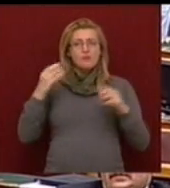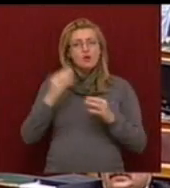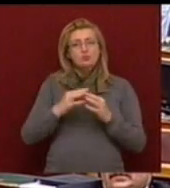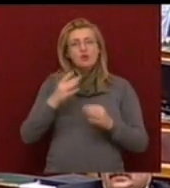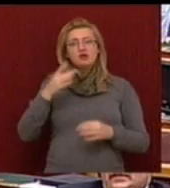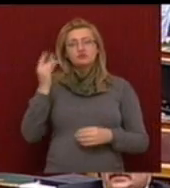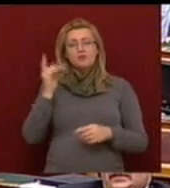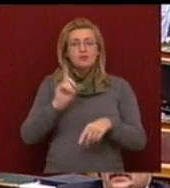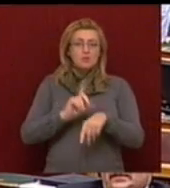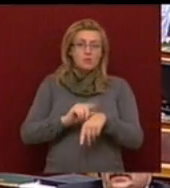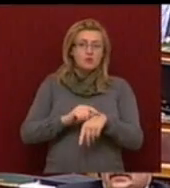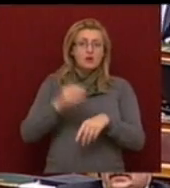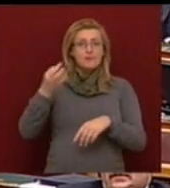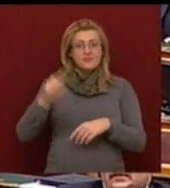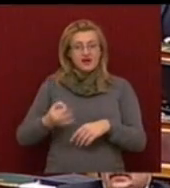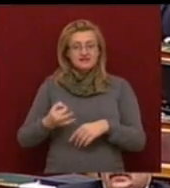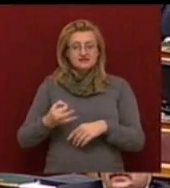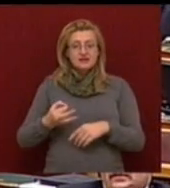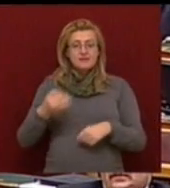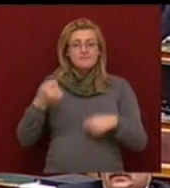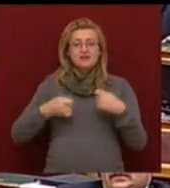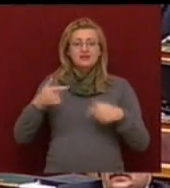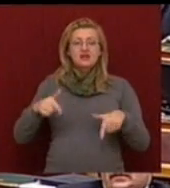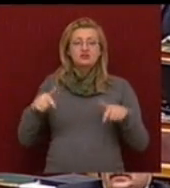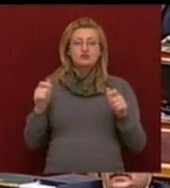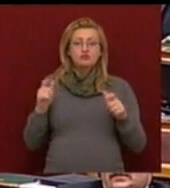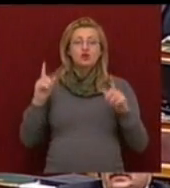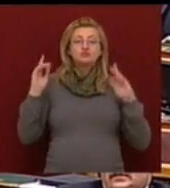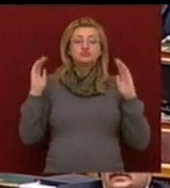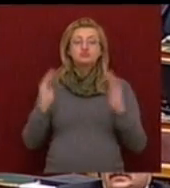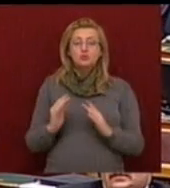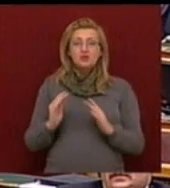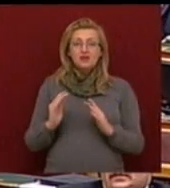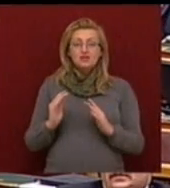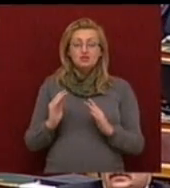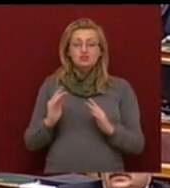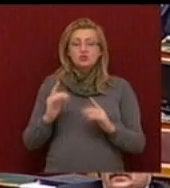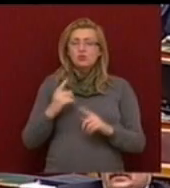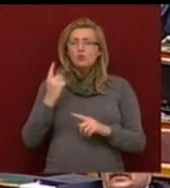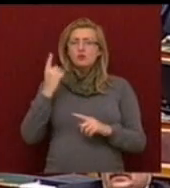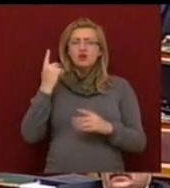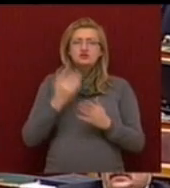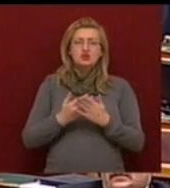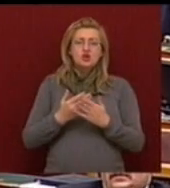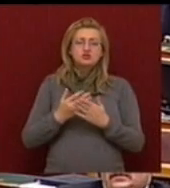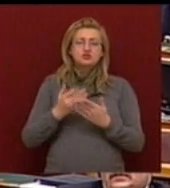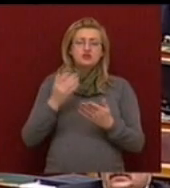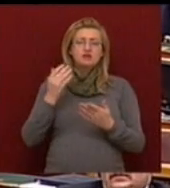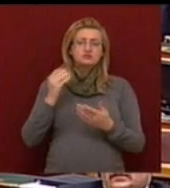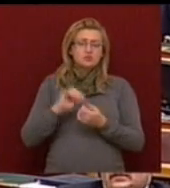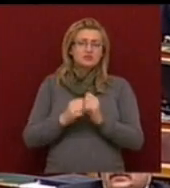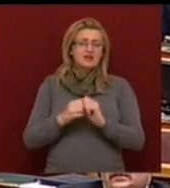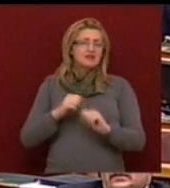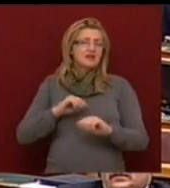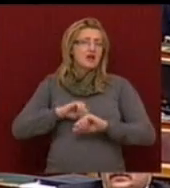sőt óra, sőt percnyi mértékétől függ, de a csökkenés az csökkenés és egy óriási gazdaságtörténeti áttörés jelent.